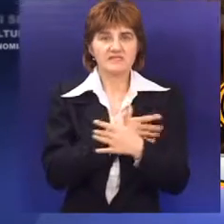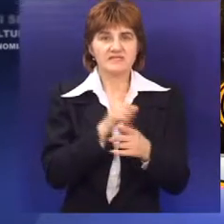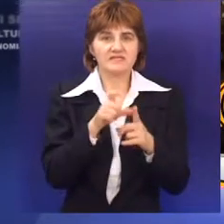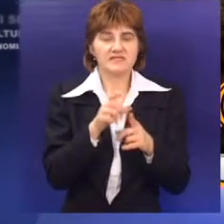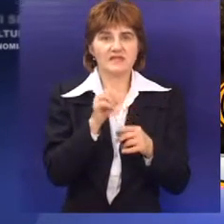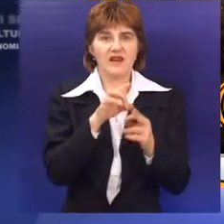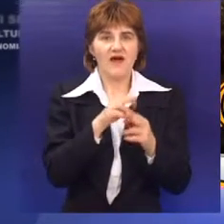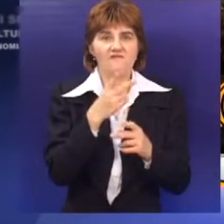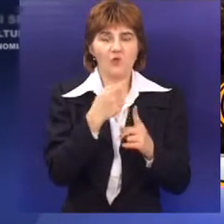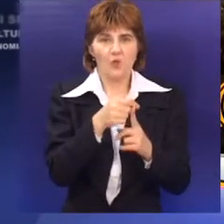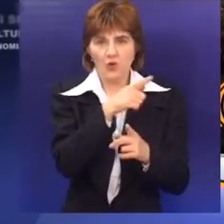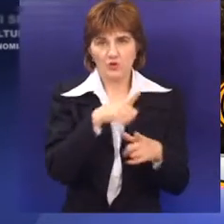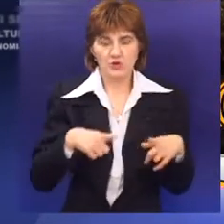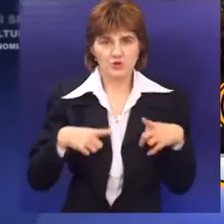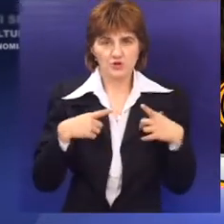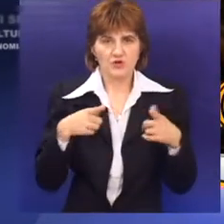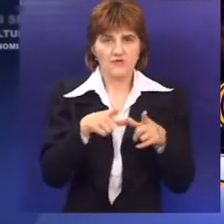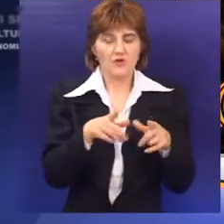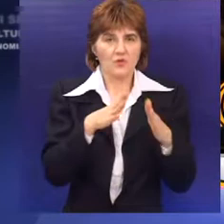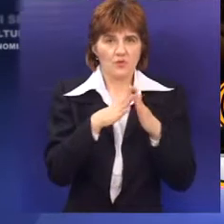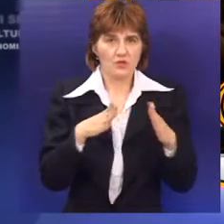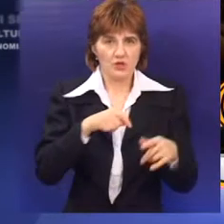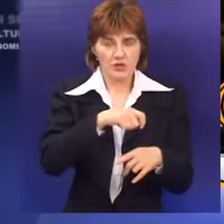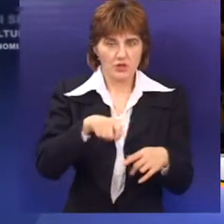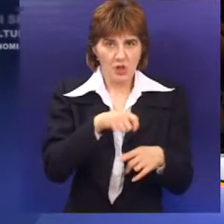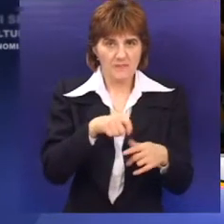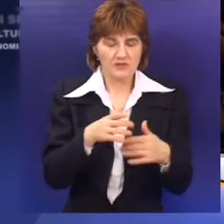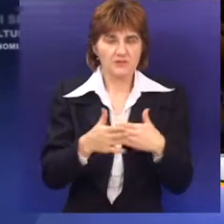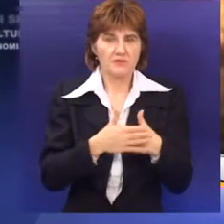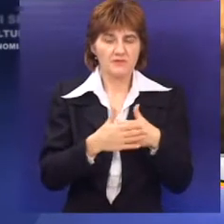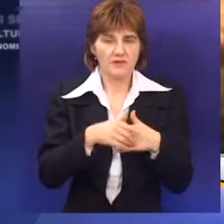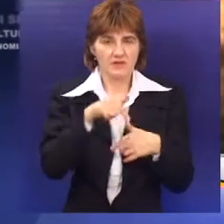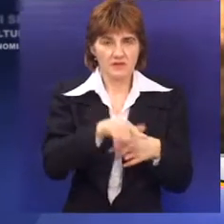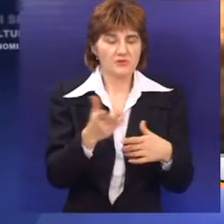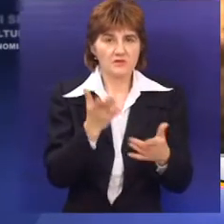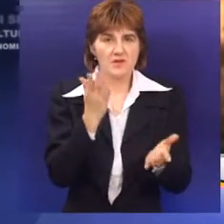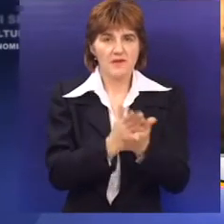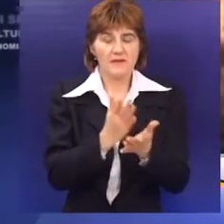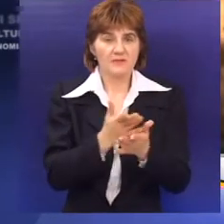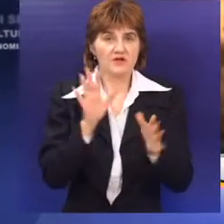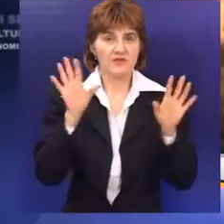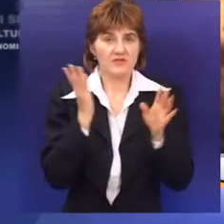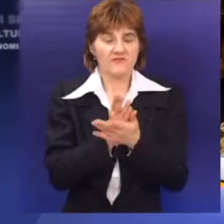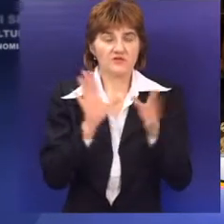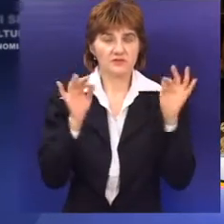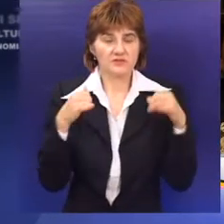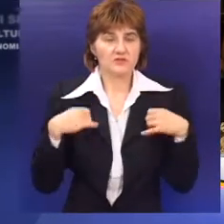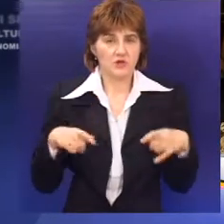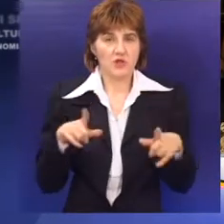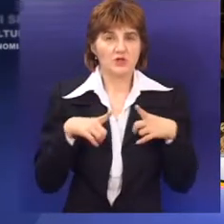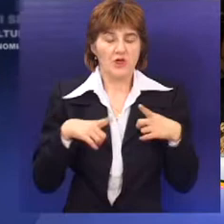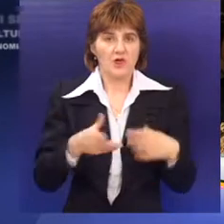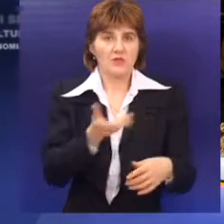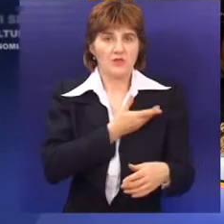živi u jednom od deset domaćinstava u ulici Luja Armstronga u mesnoj zajednici Peščara, koje će uskoro nakon decenija čekanja dobiti